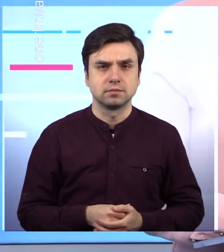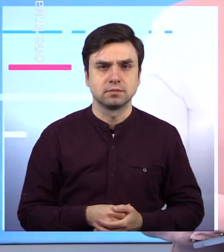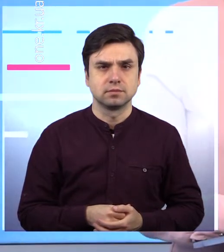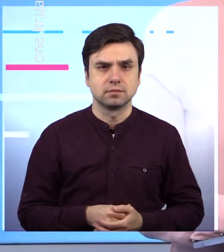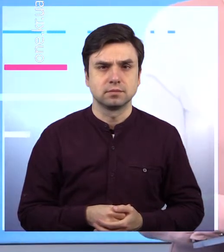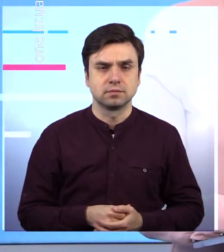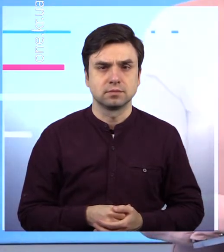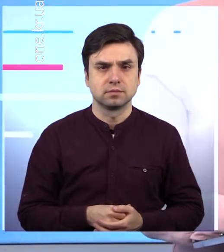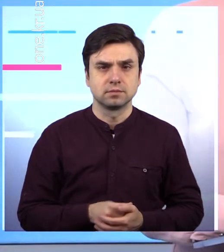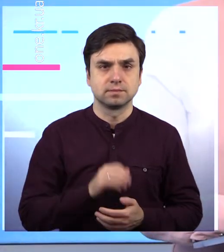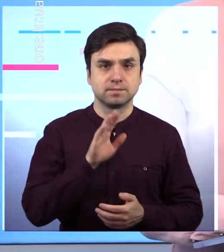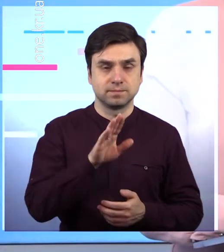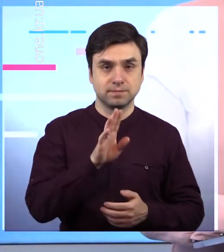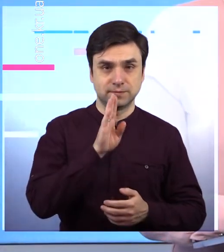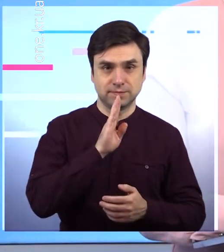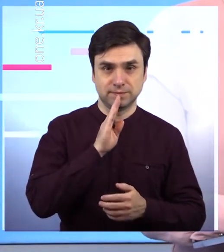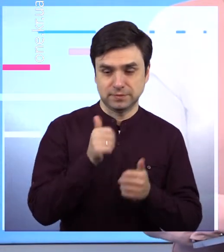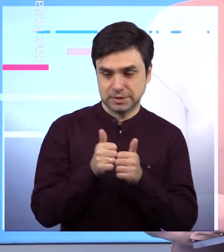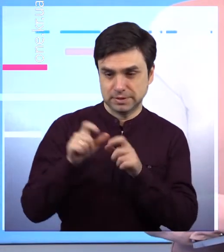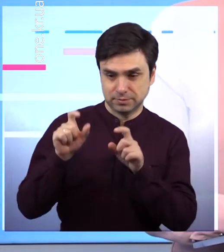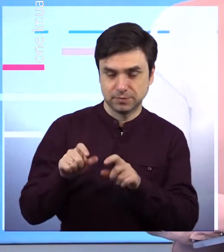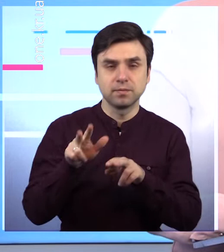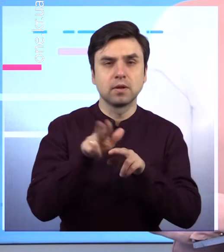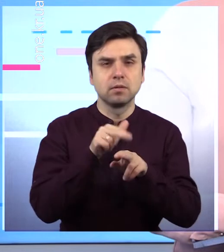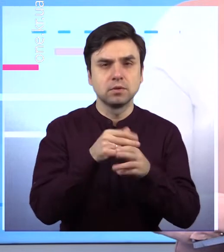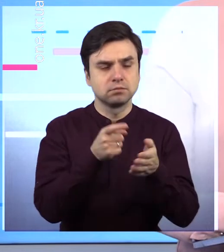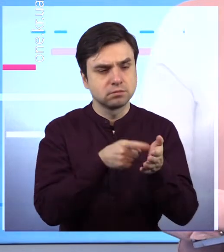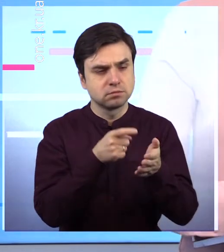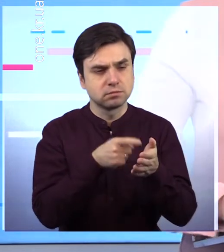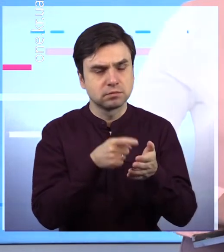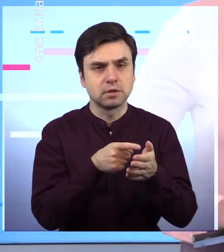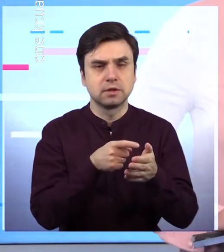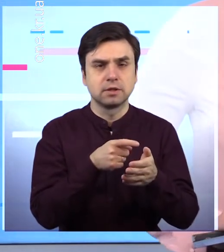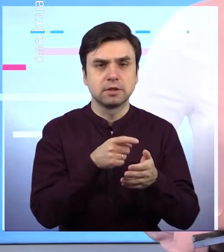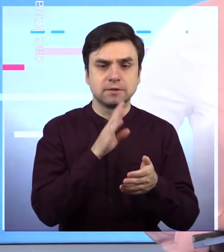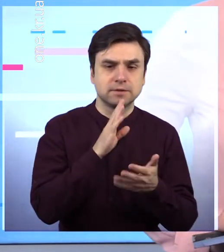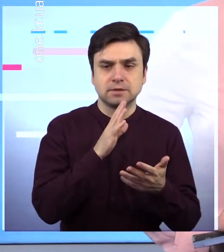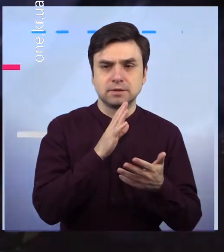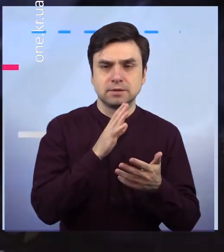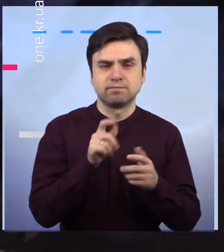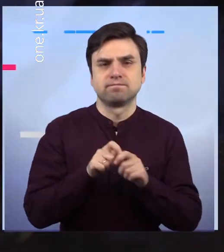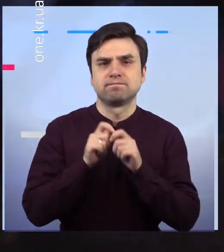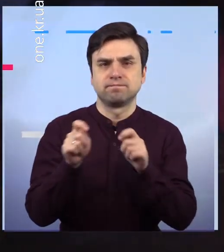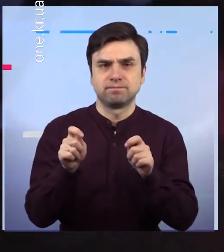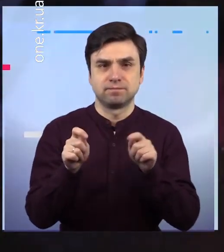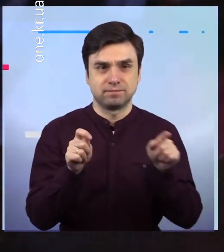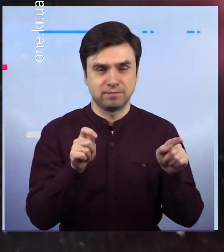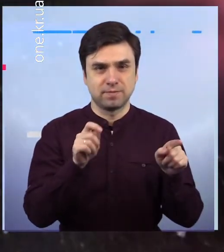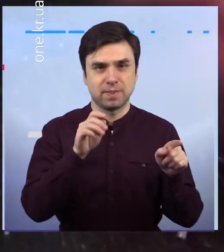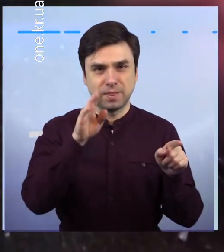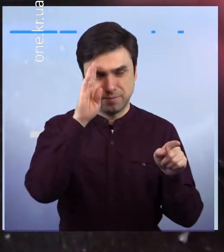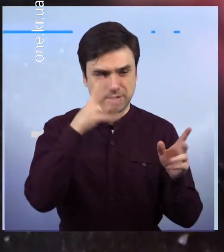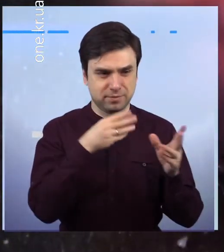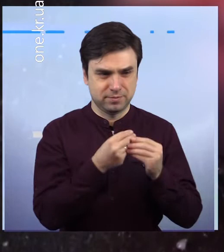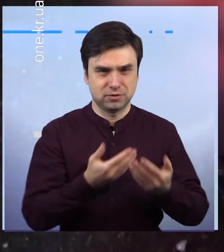Проте, коли жінку, що знаходилася в автівці, опитували правоохоронці та зізналася, що вбила свого 27-річного співмешканка,